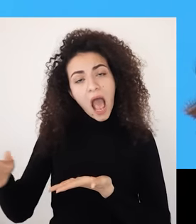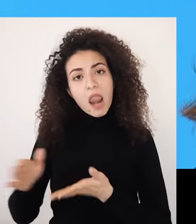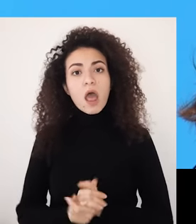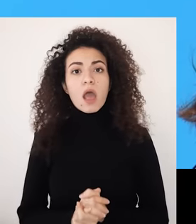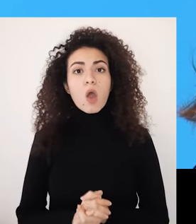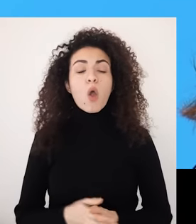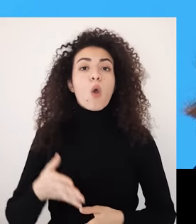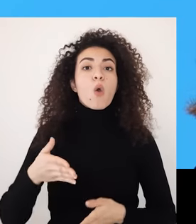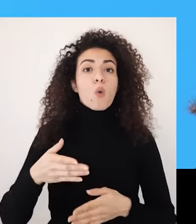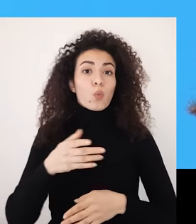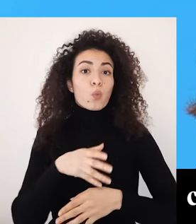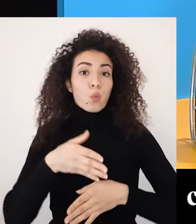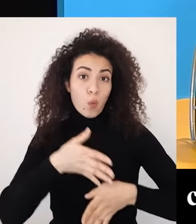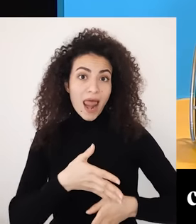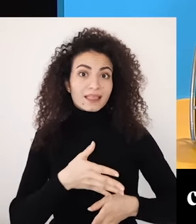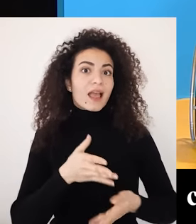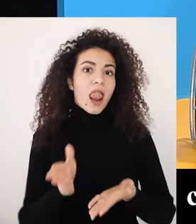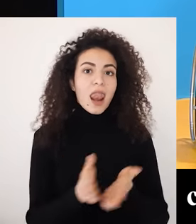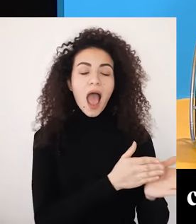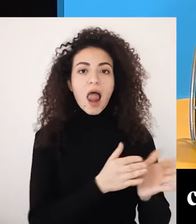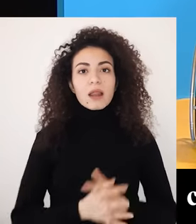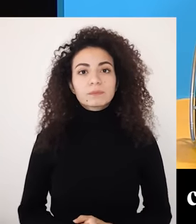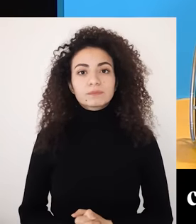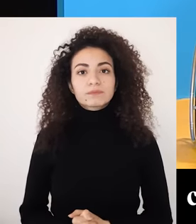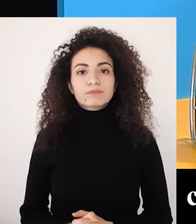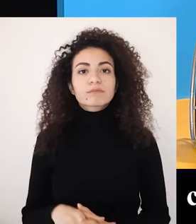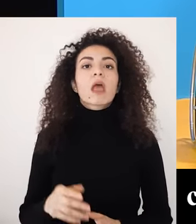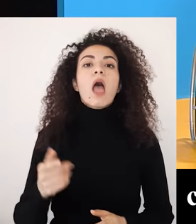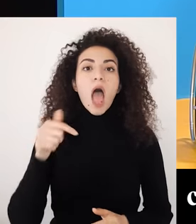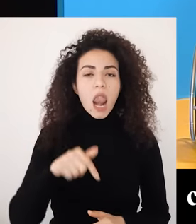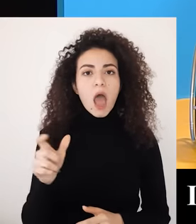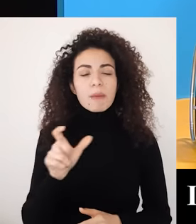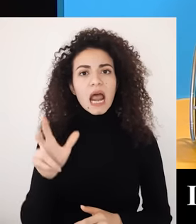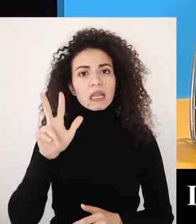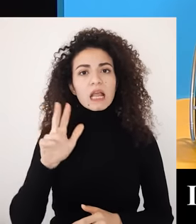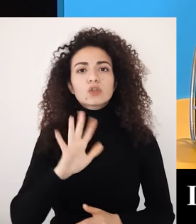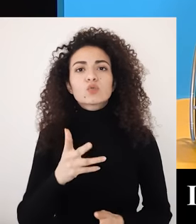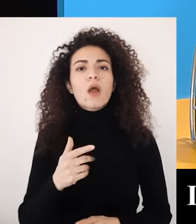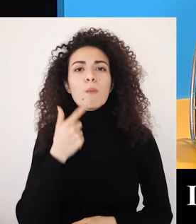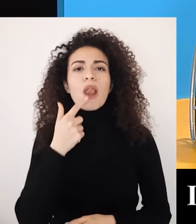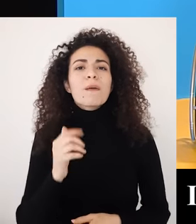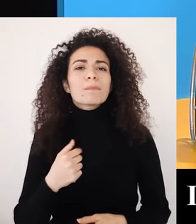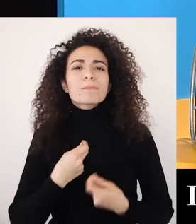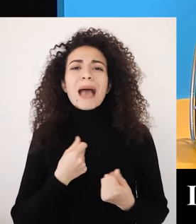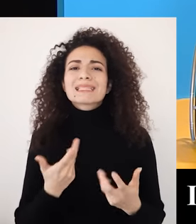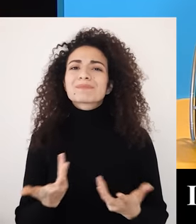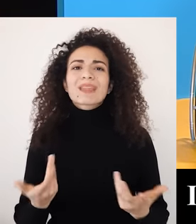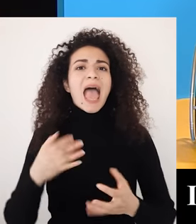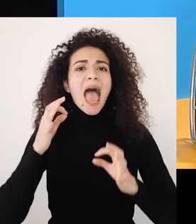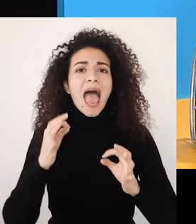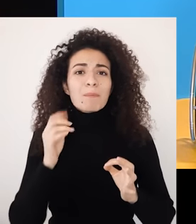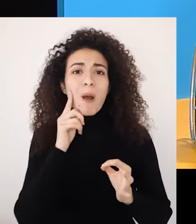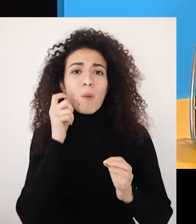تطور عند الوالدي شعور بالزرد مع تبري ولادة سارة نوع من العقاب أكيد ربنا عم بيقصصني على خطأ